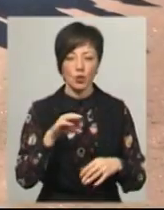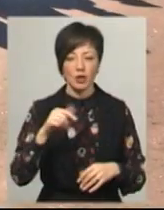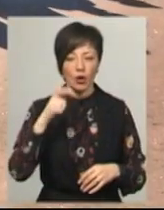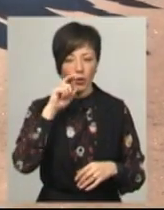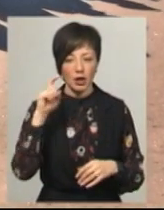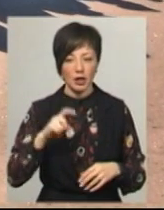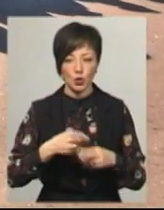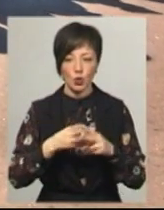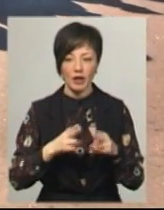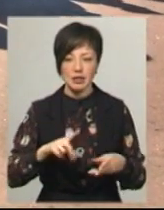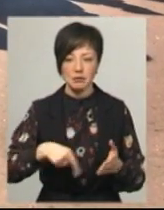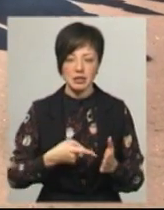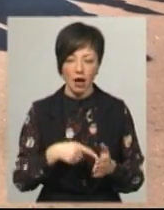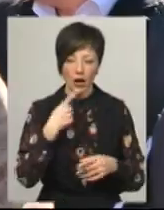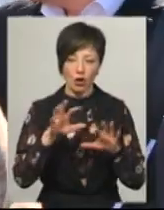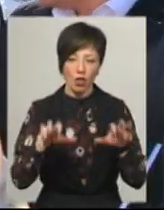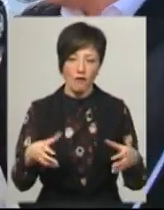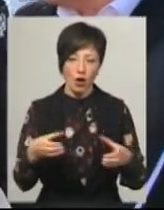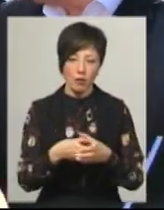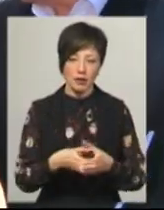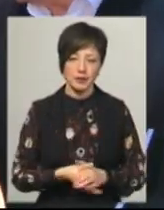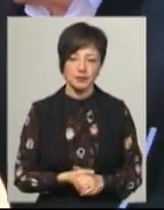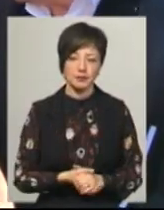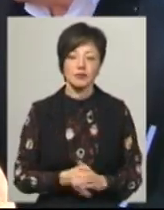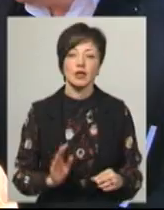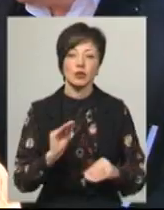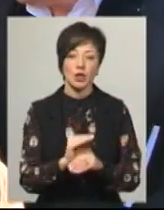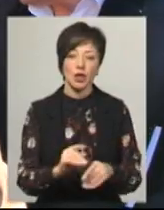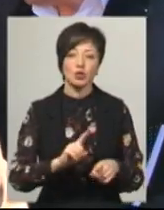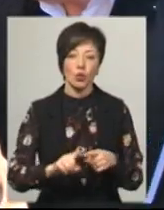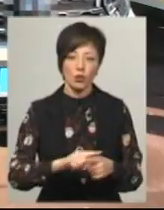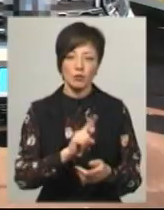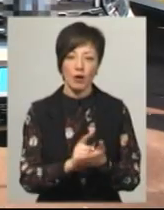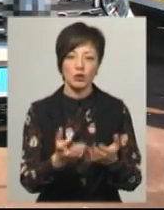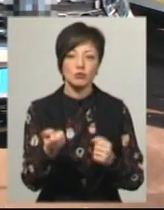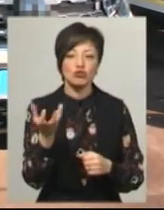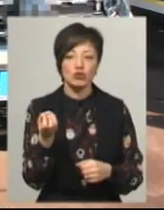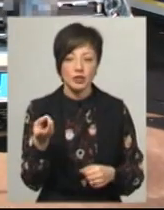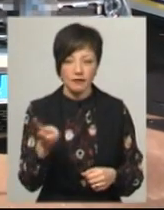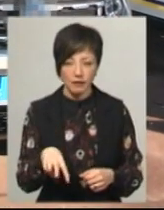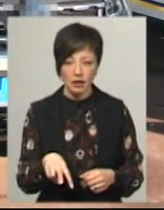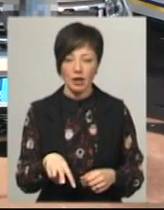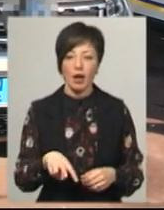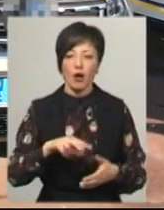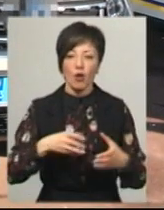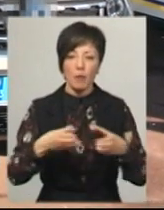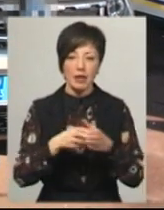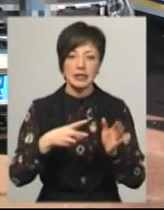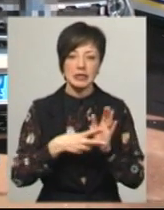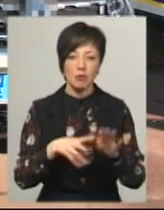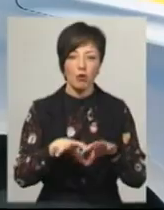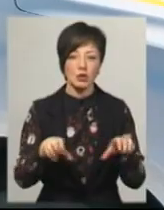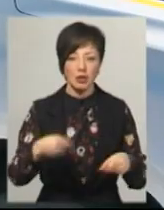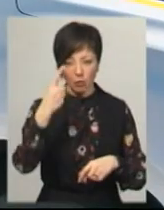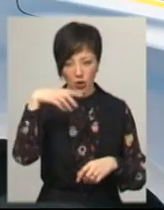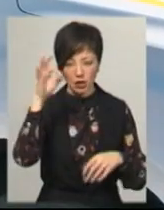України – Дунаєвецька міська, каже голова громади Веліна Заєць. Додає, згоду мають отримати ще дві. У громаді передбачено сім посад поліцейських